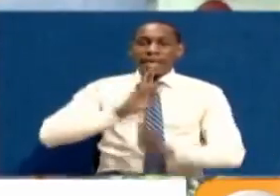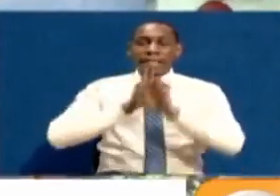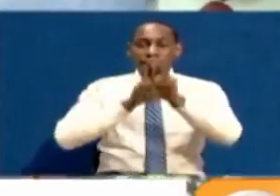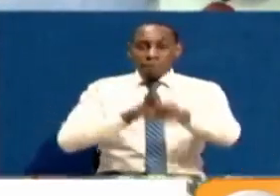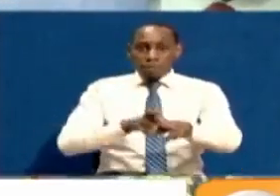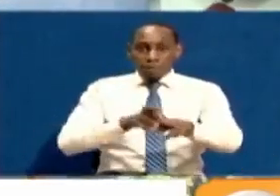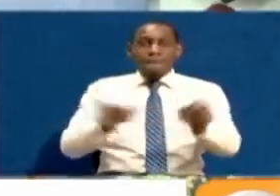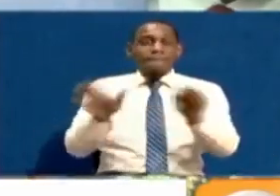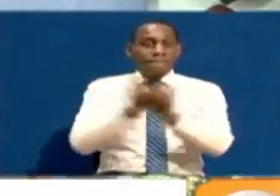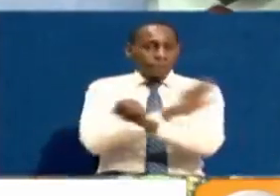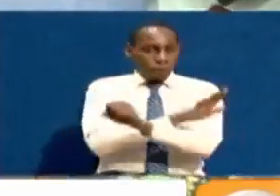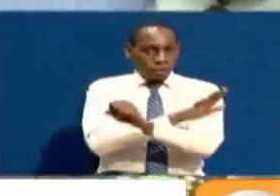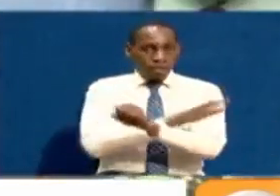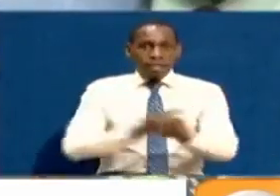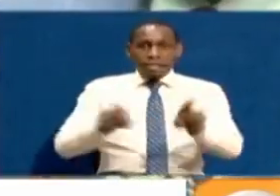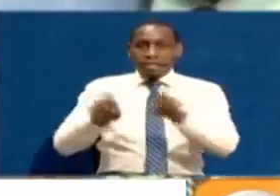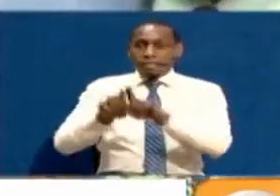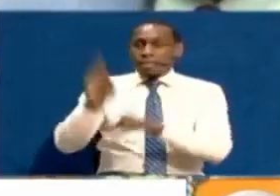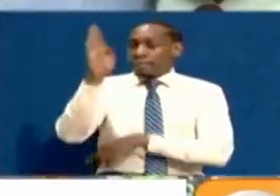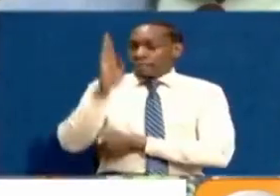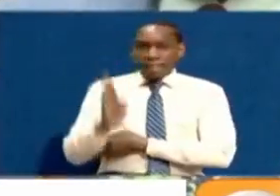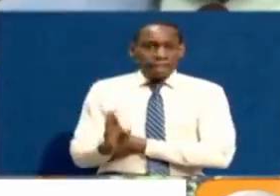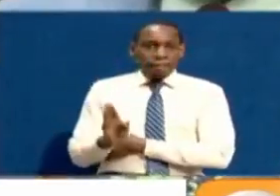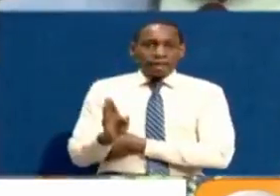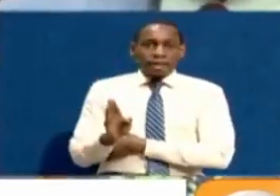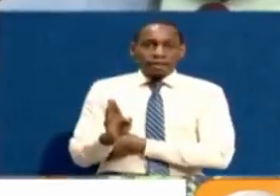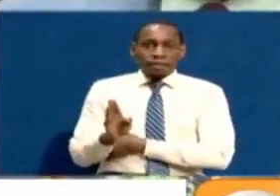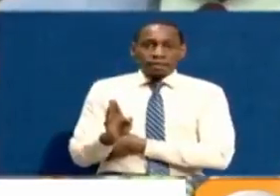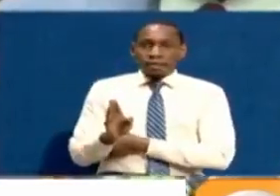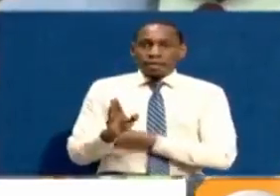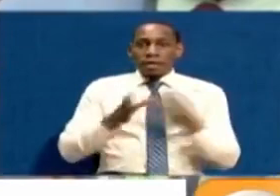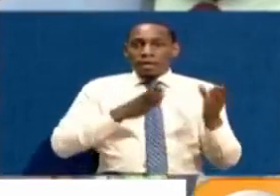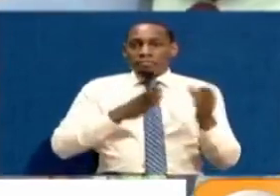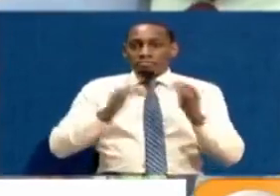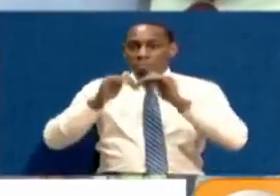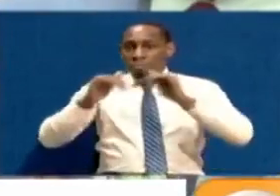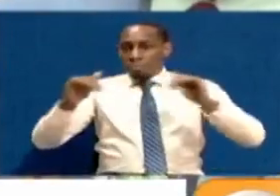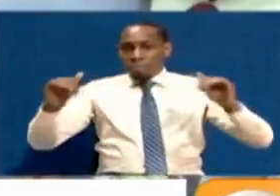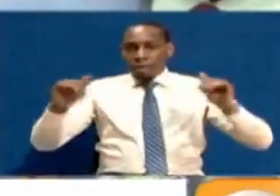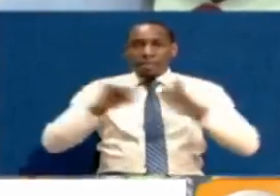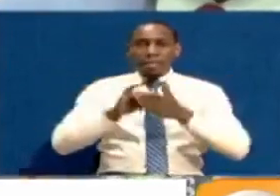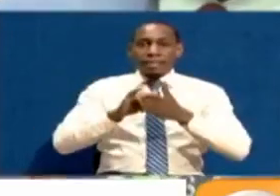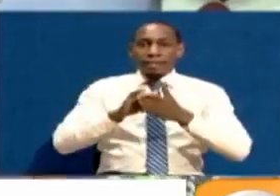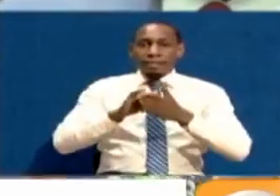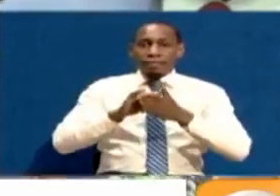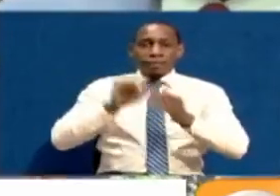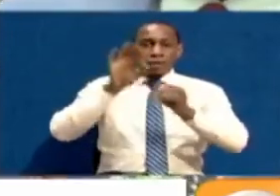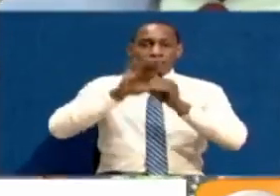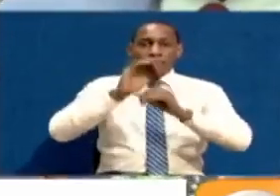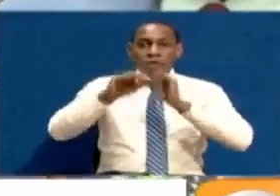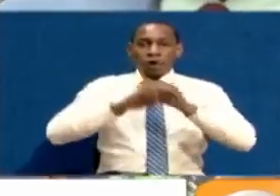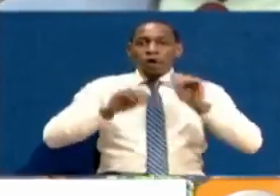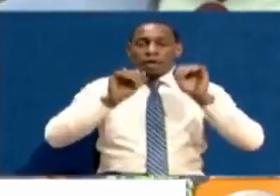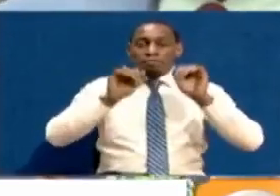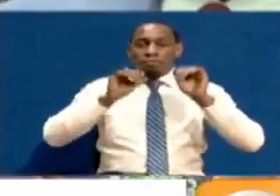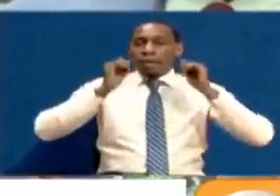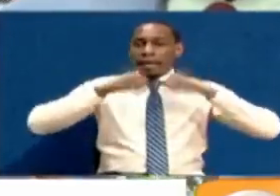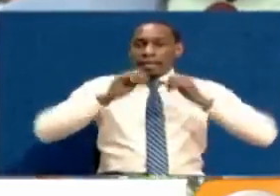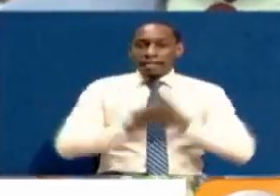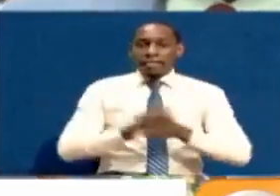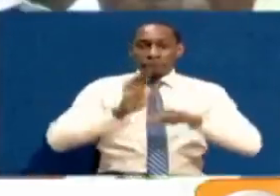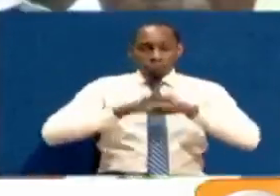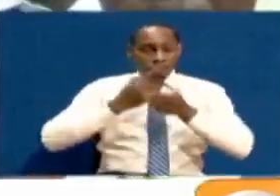fully and we never went to any division. It was a unanimous vote. It was a healthy